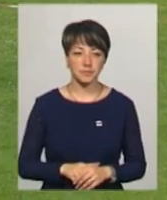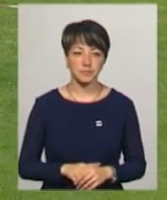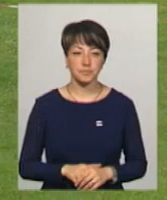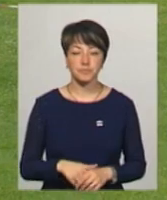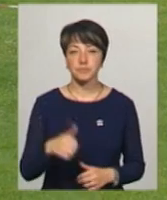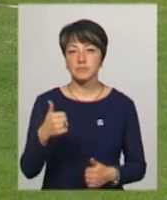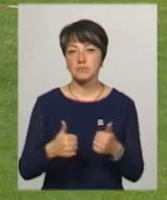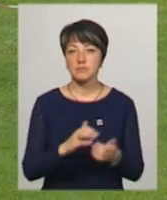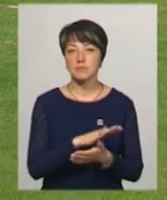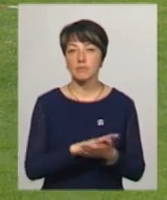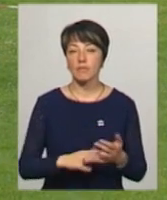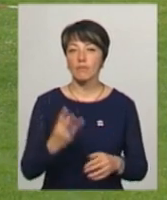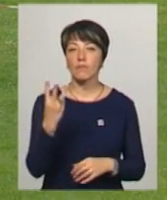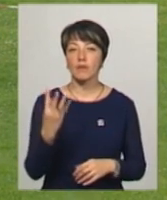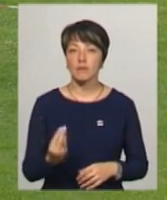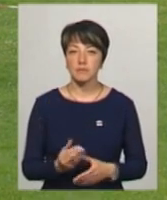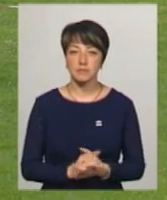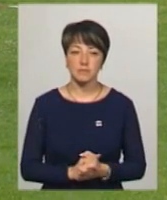Змагання триватимуть три дні.